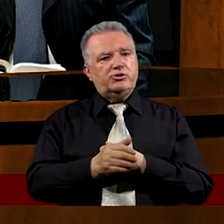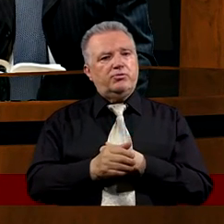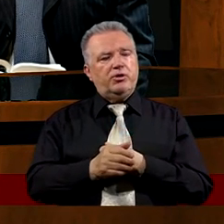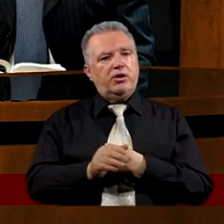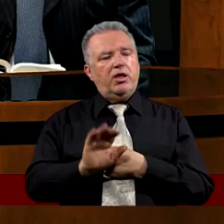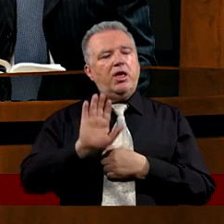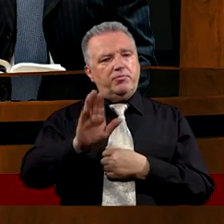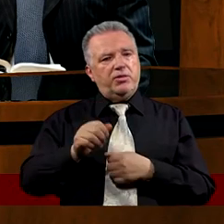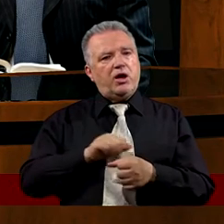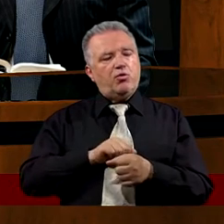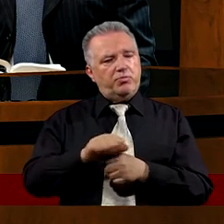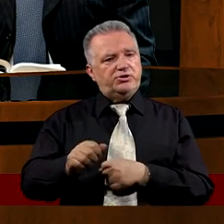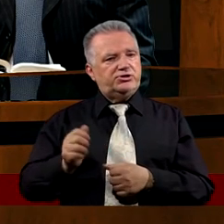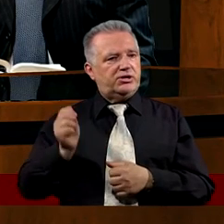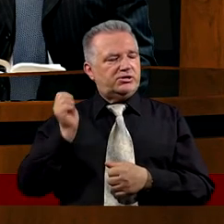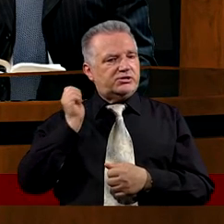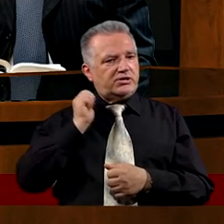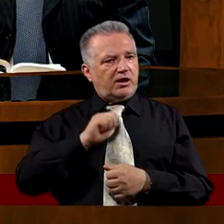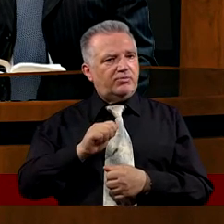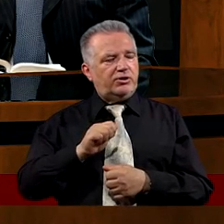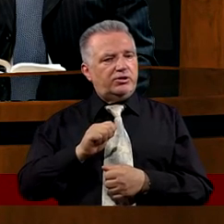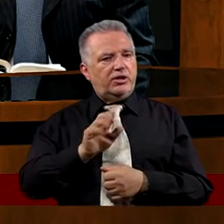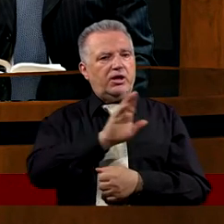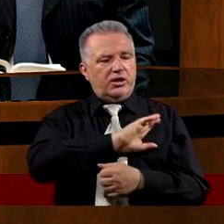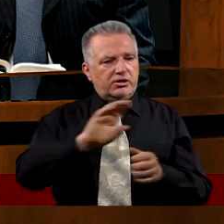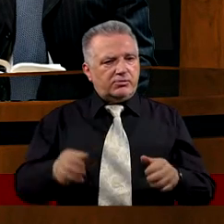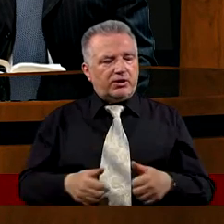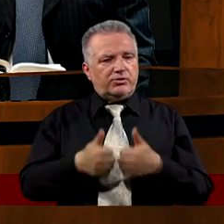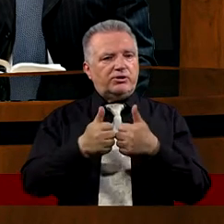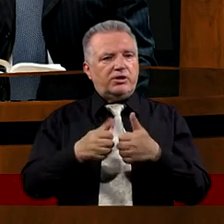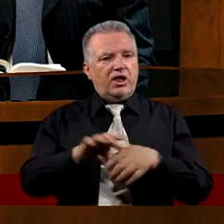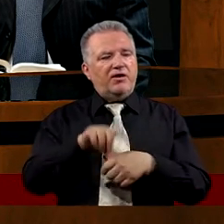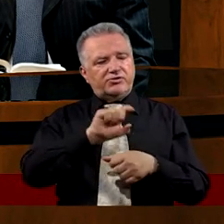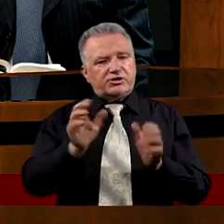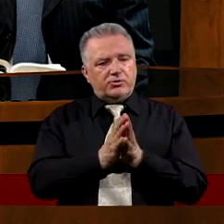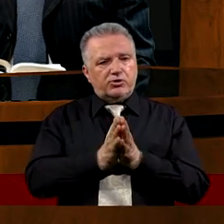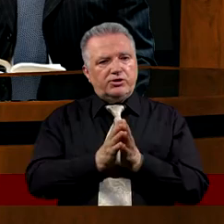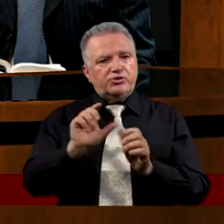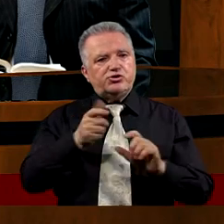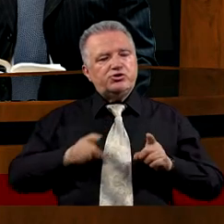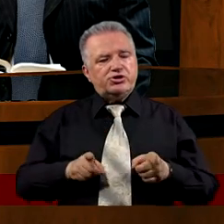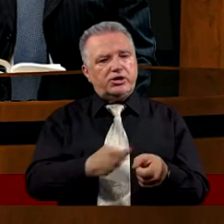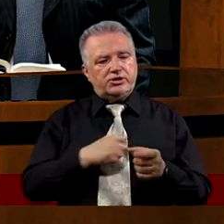wstać Po trzech dniach W trakcie tej modlitwy Dochodzi do czegoś niezwykłego Co się dzieje?